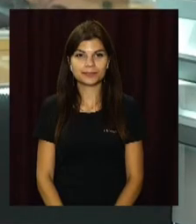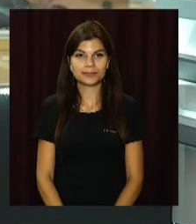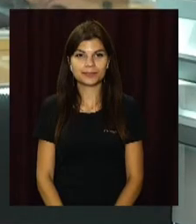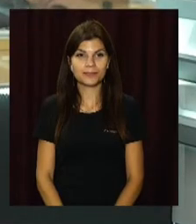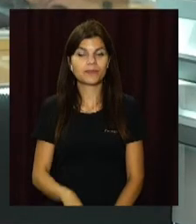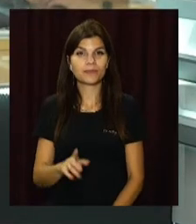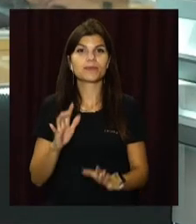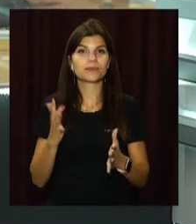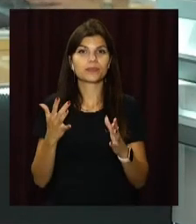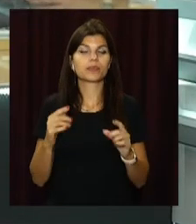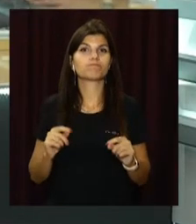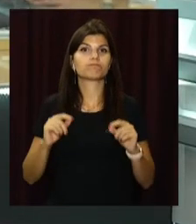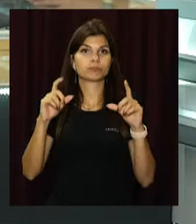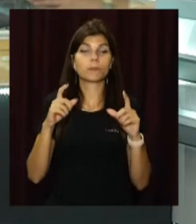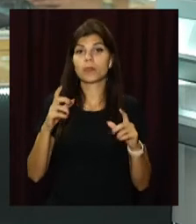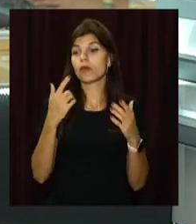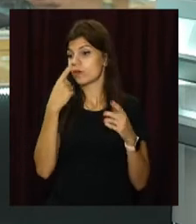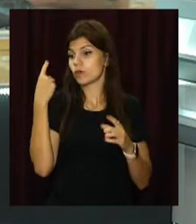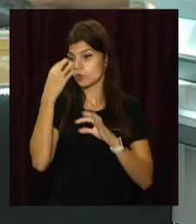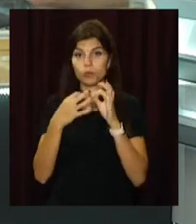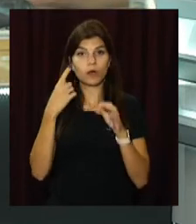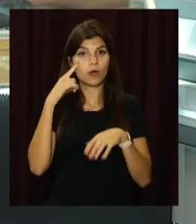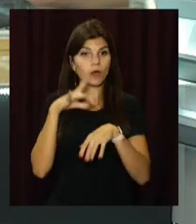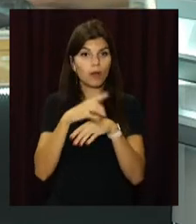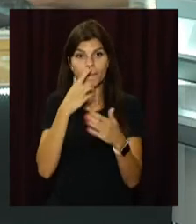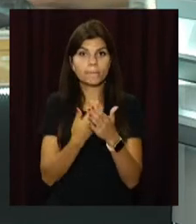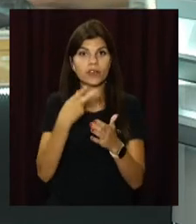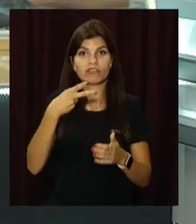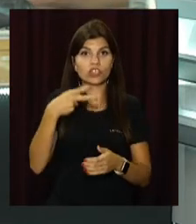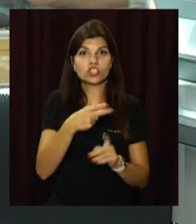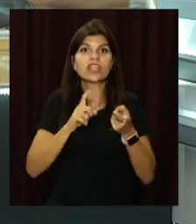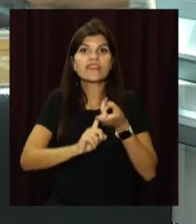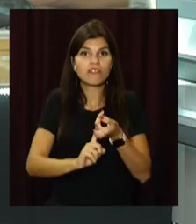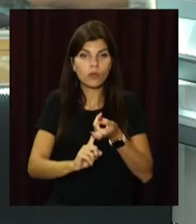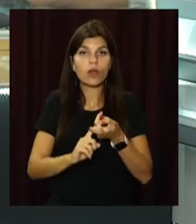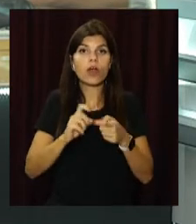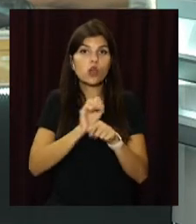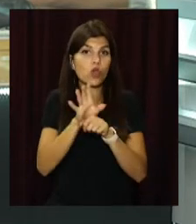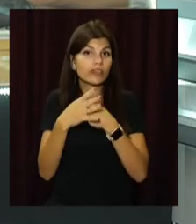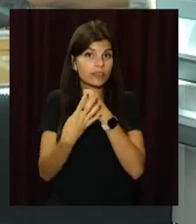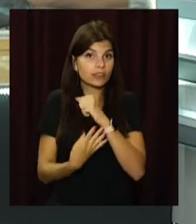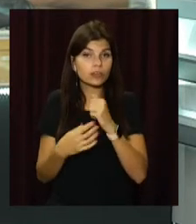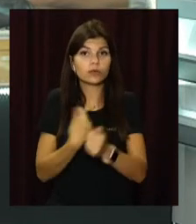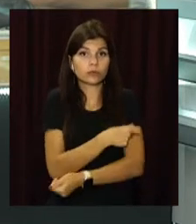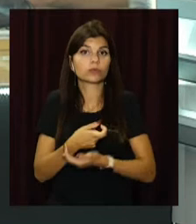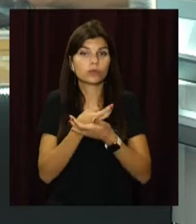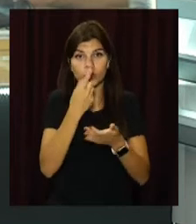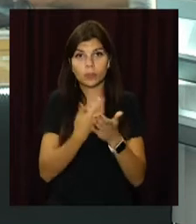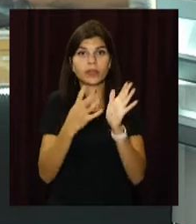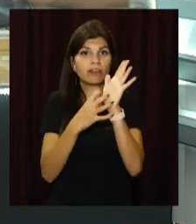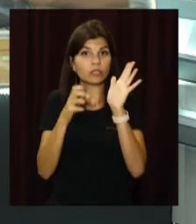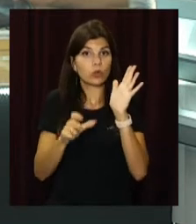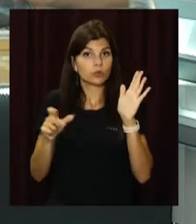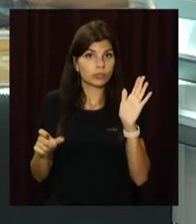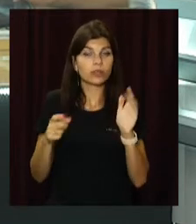Різке зростання. За минулу добу в Україні виявили понад 2 тисячі інфікованих COVID-19. Ушпиталили майже 900